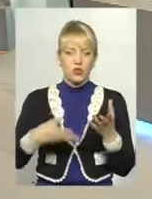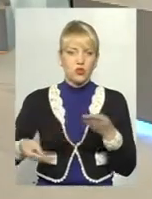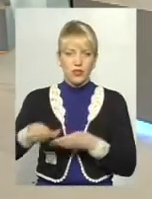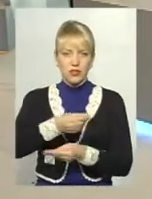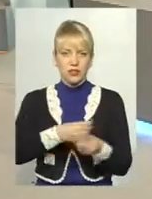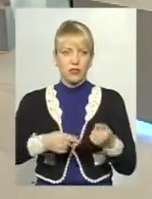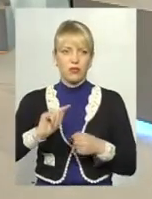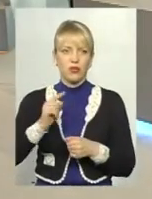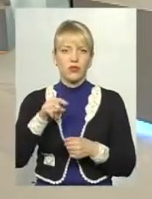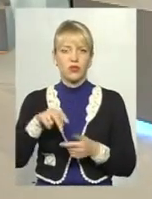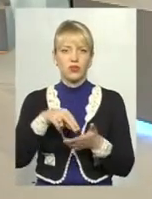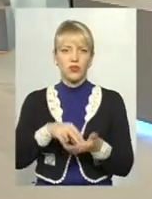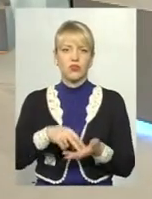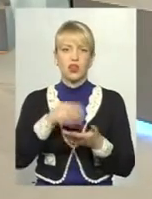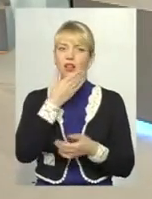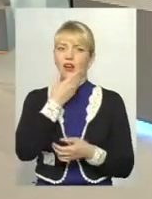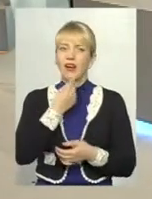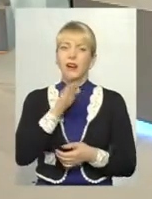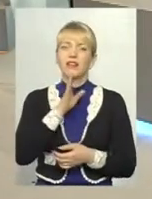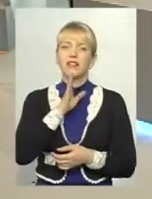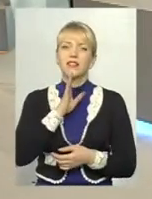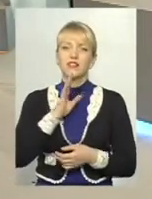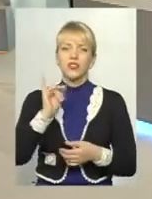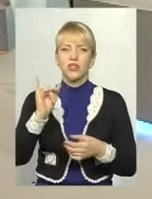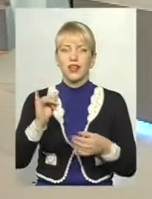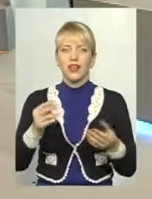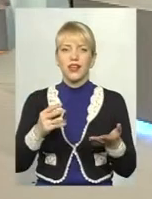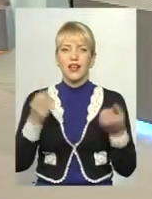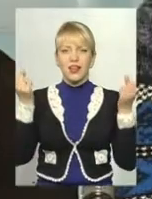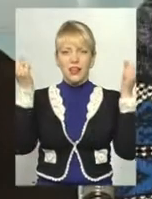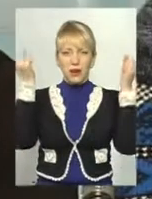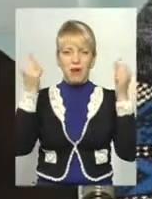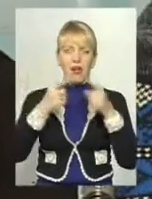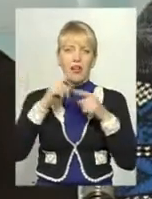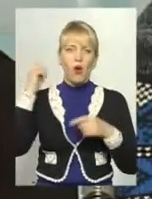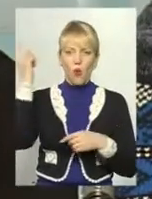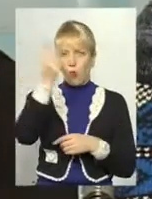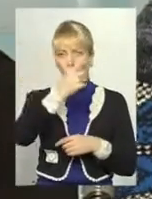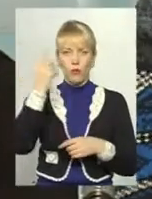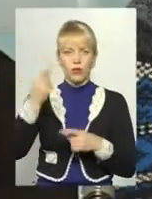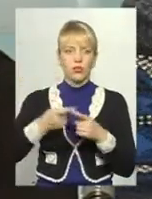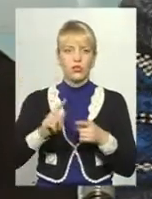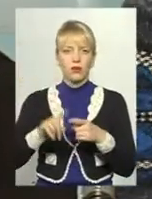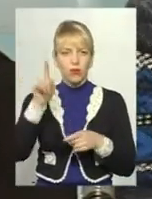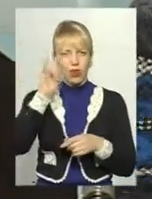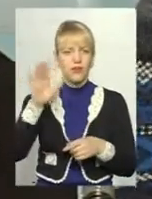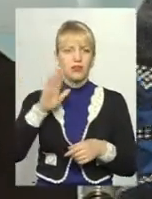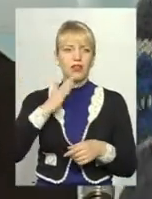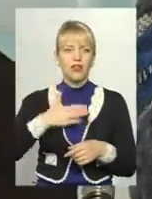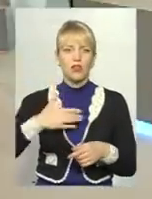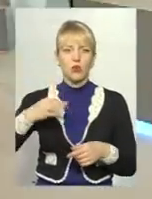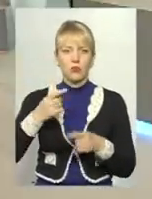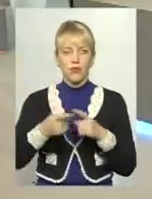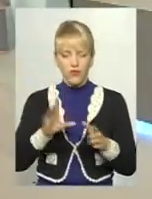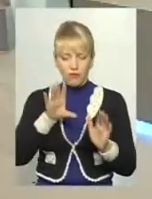стояла гарна дівчина. Там стояла гарна, ось так, тримала обруч такі чаші, то була візитна картка нашого міста, там вона, до речі, комплексно входила